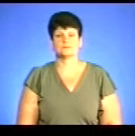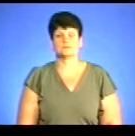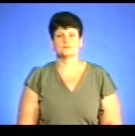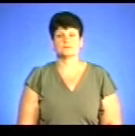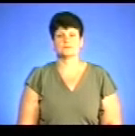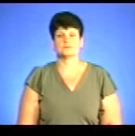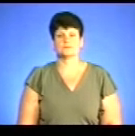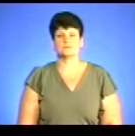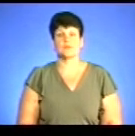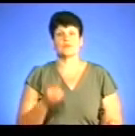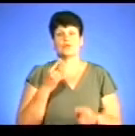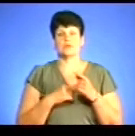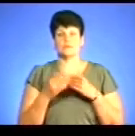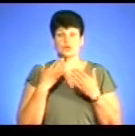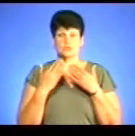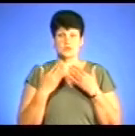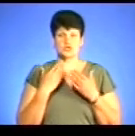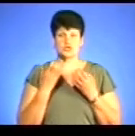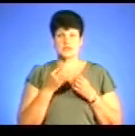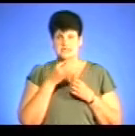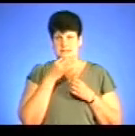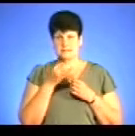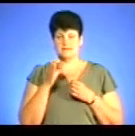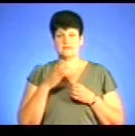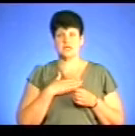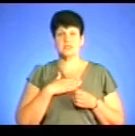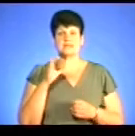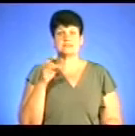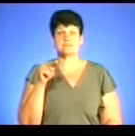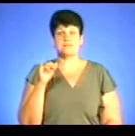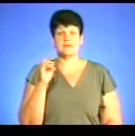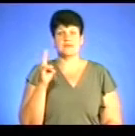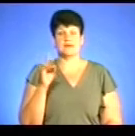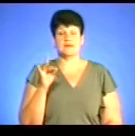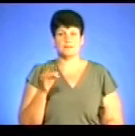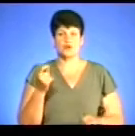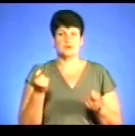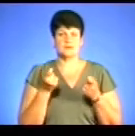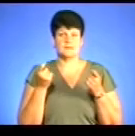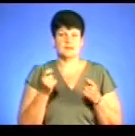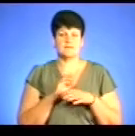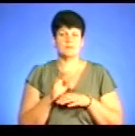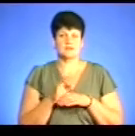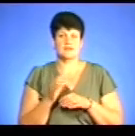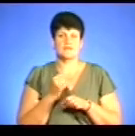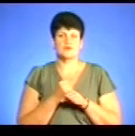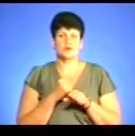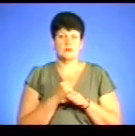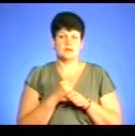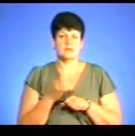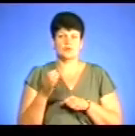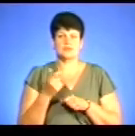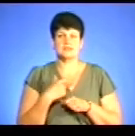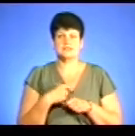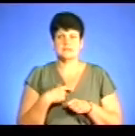Ну ось, повертаємося до розмови, і що зазначив наш спікер про дрібних підприємців, які виготовляють алкоголь для себе, що не заборонено для власного